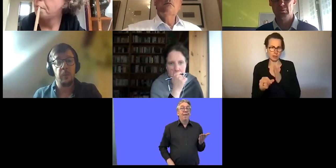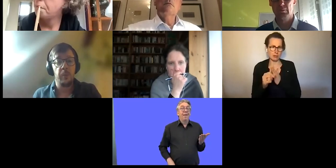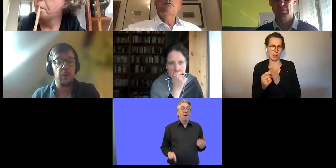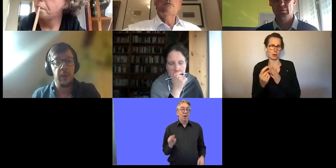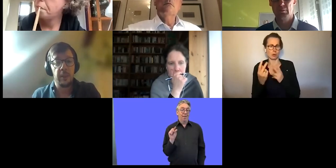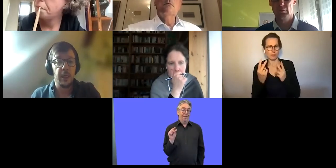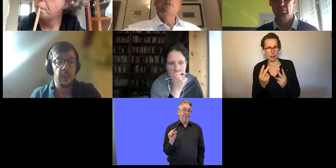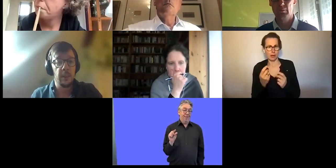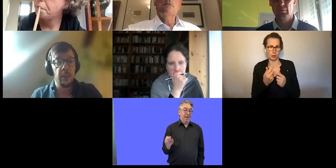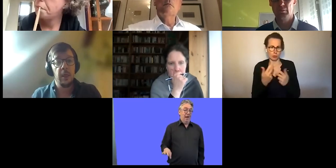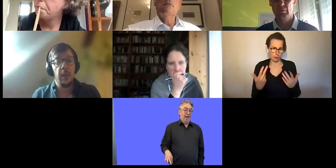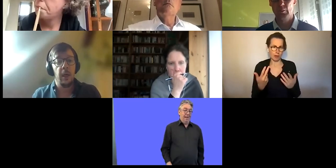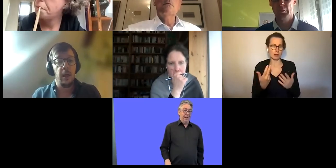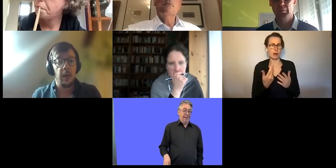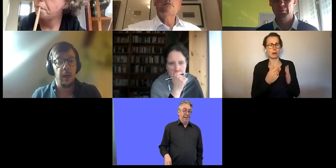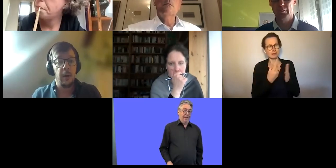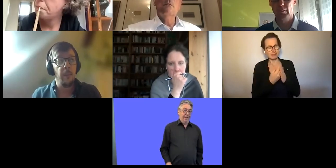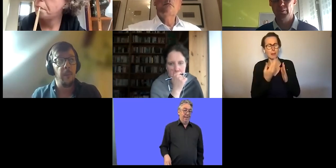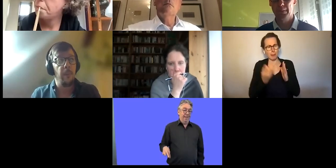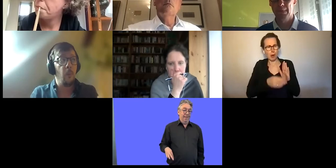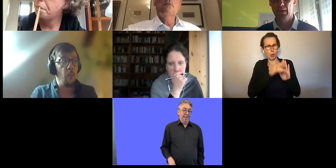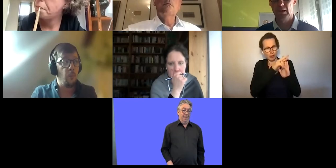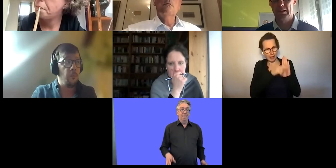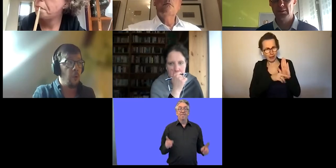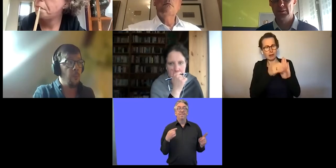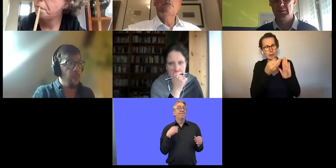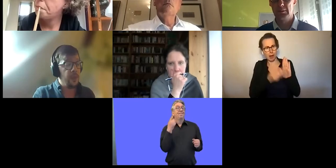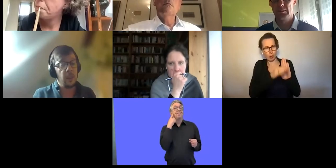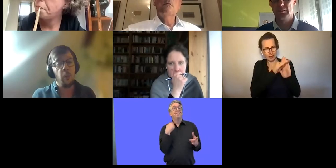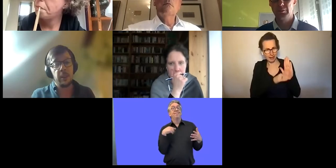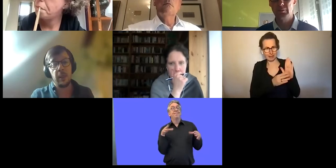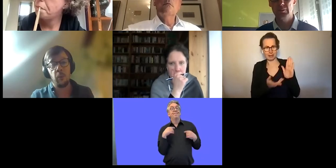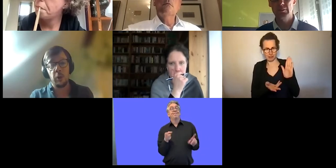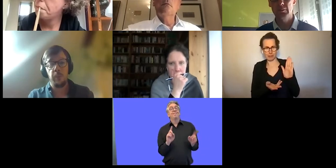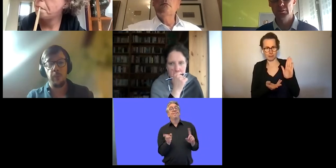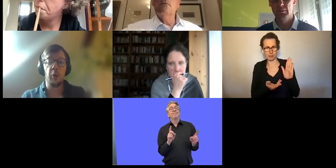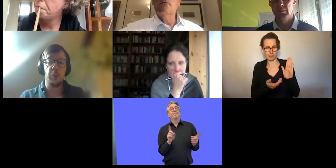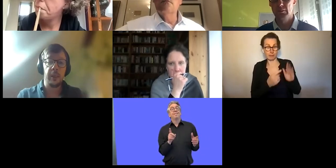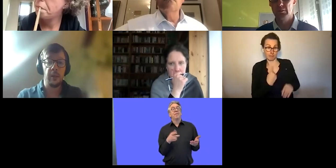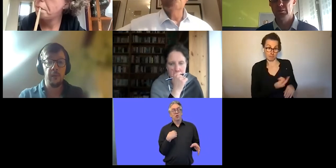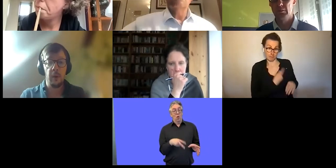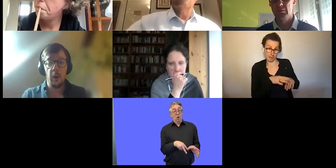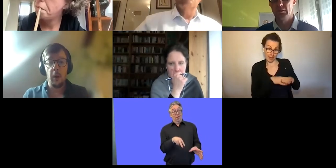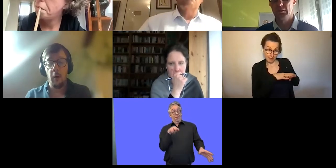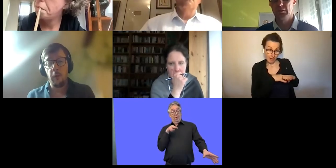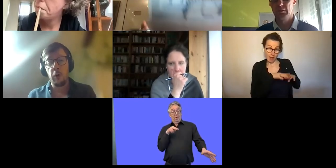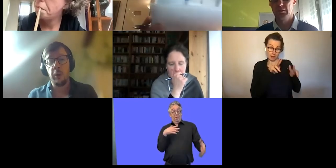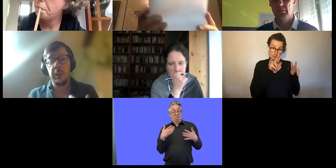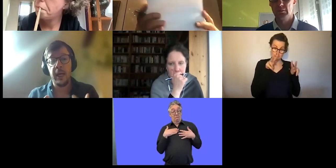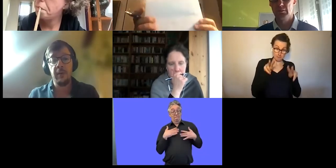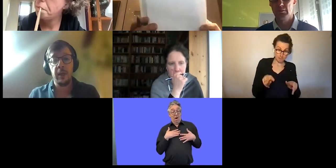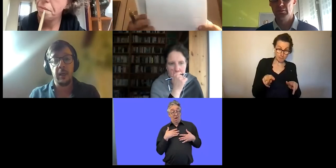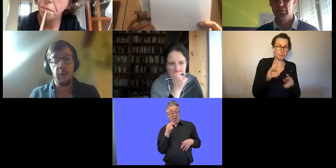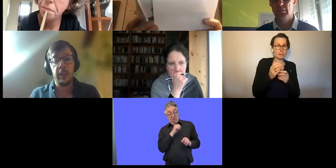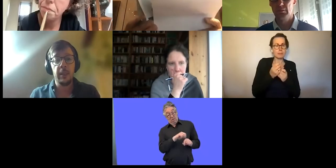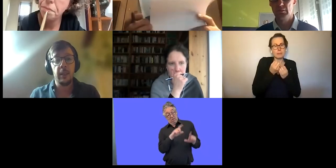Niveau haben sollten, die entsprechende Gesetzgebung dafür auch vorsehen sollten. Wir von D-Wise